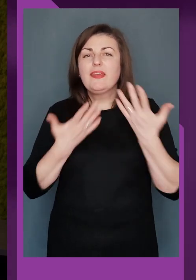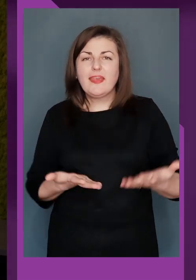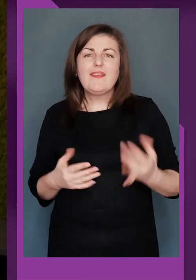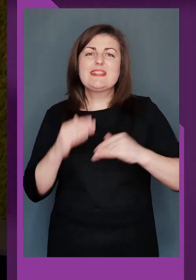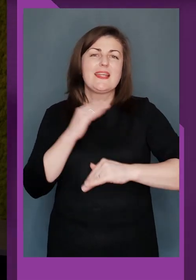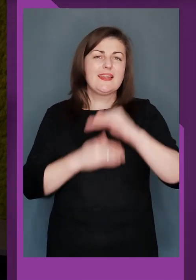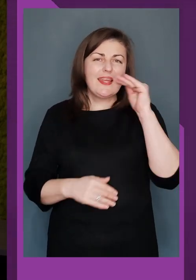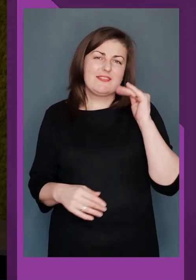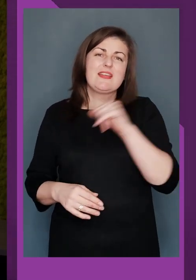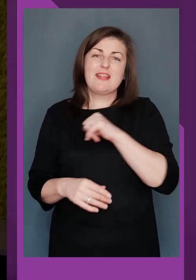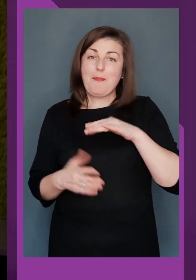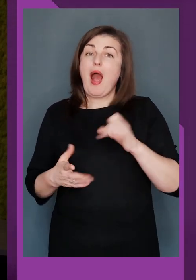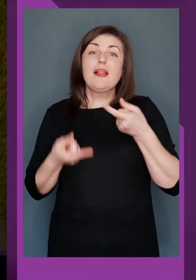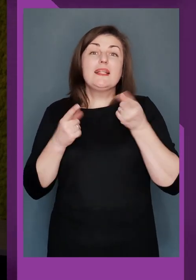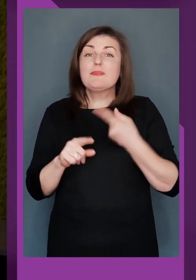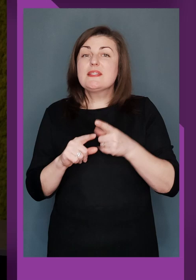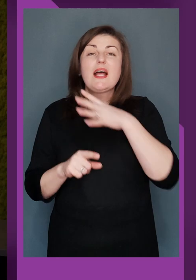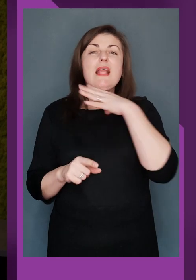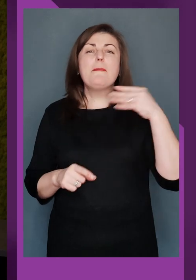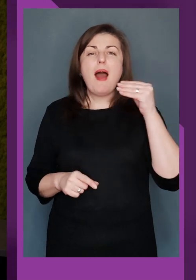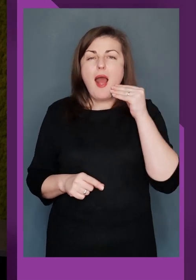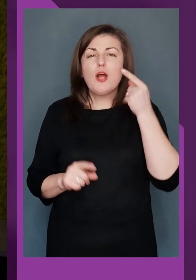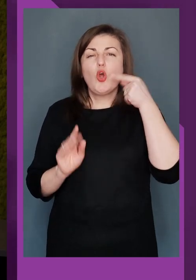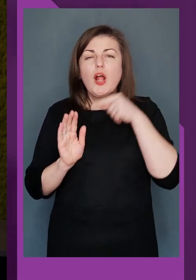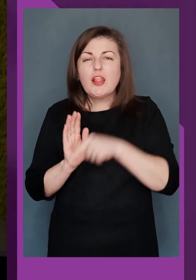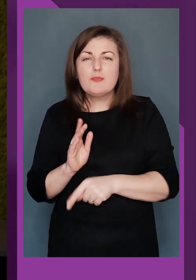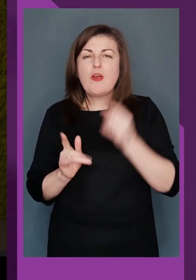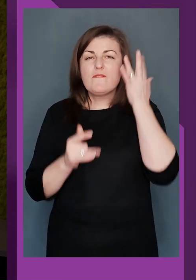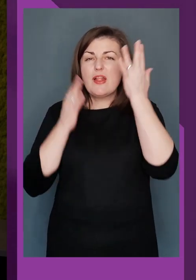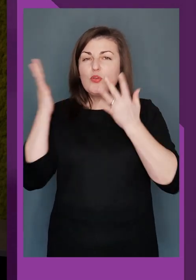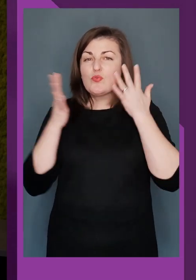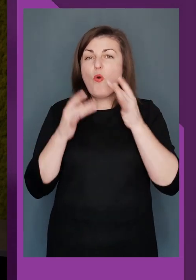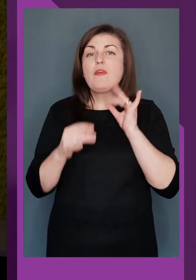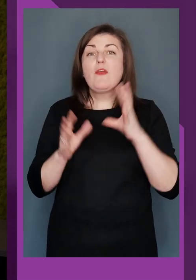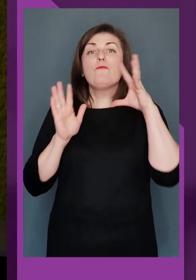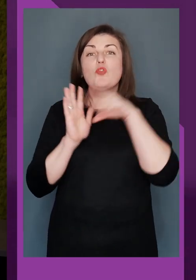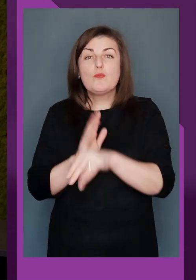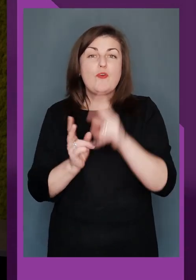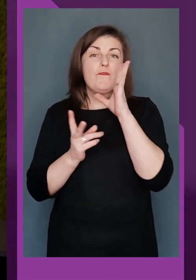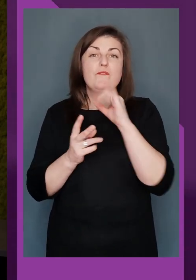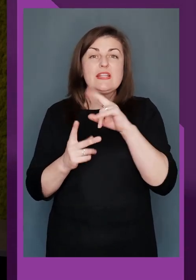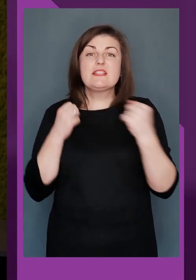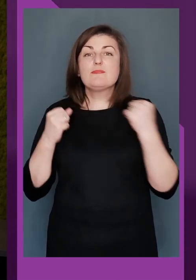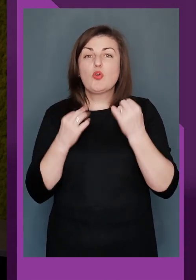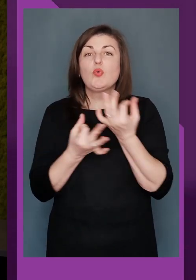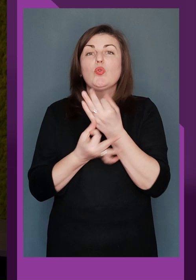бойовиків, з дитинства самого, але насправді це набагато глибша філософія і в тому числі вид